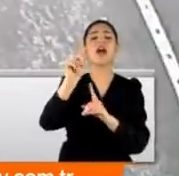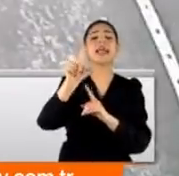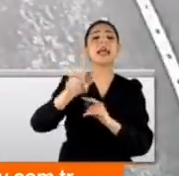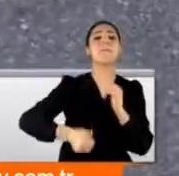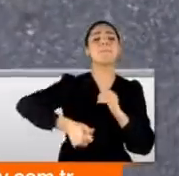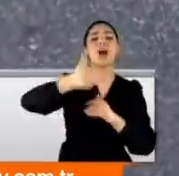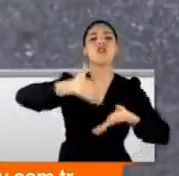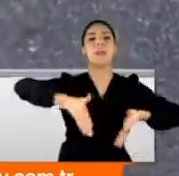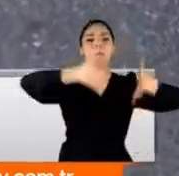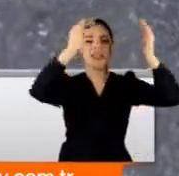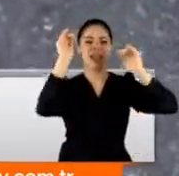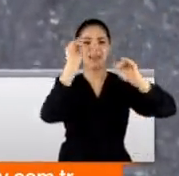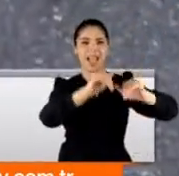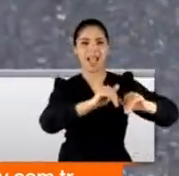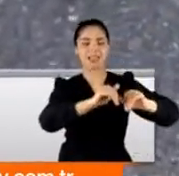binasına geldi.